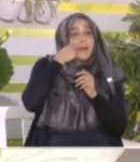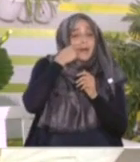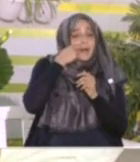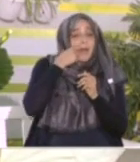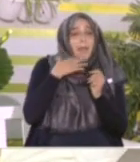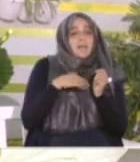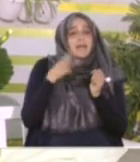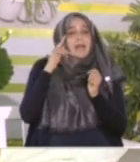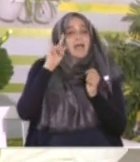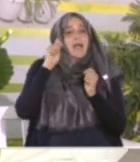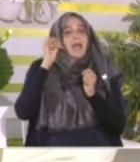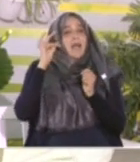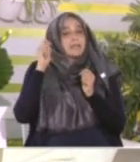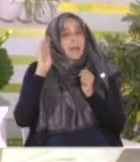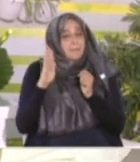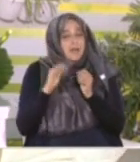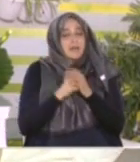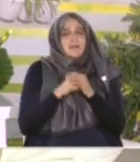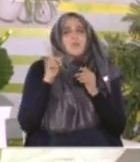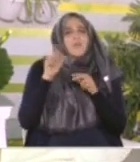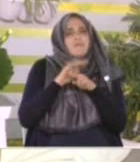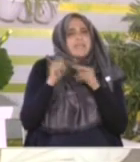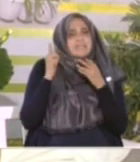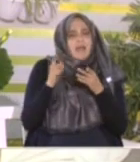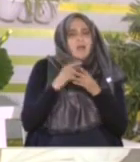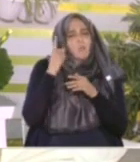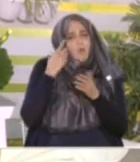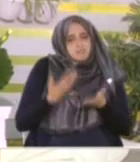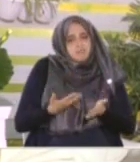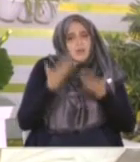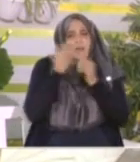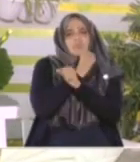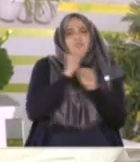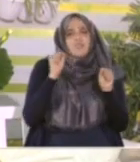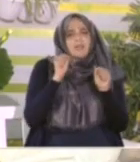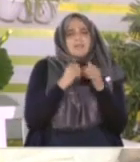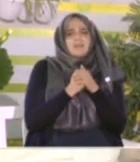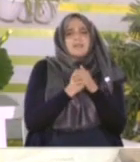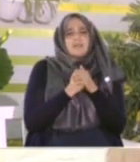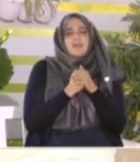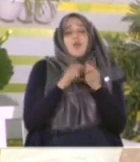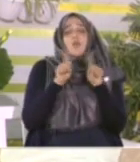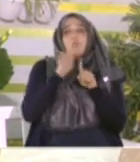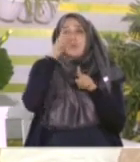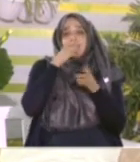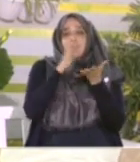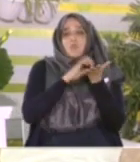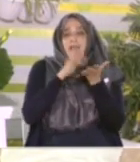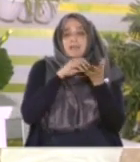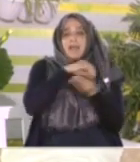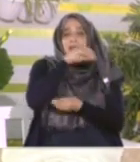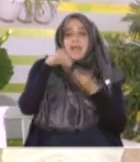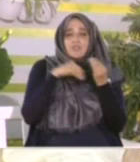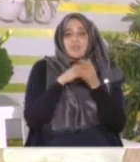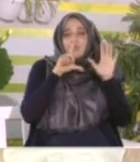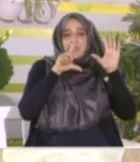حينما فعل ما فعل رفعا للحرج عملا بقوله تعالى في صورة الحج الآية